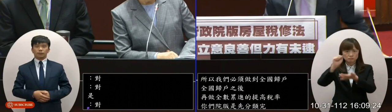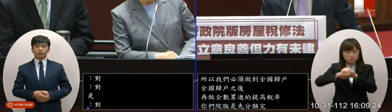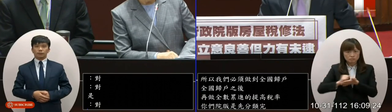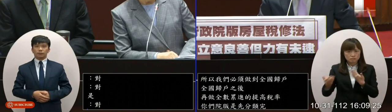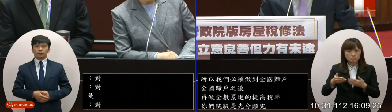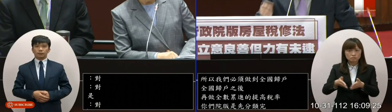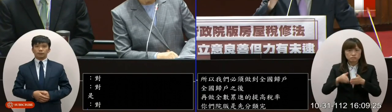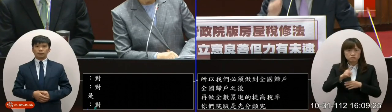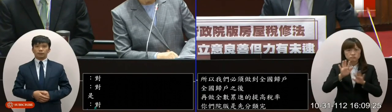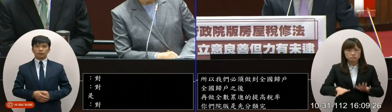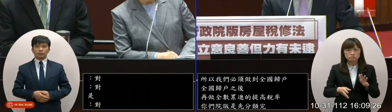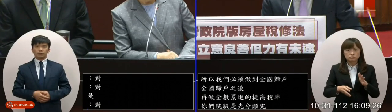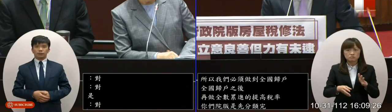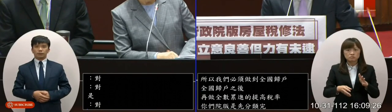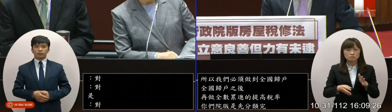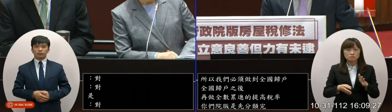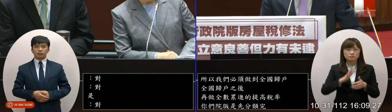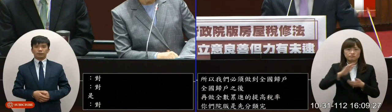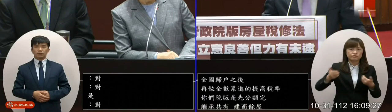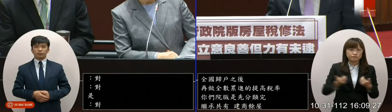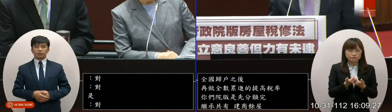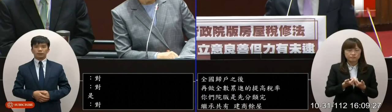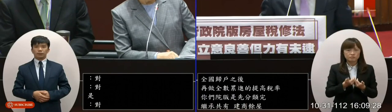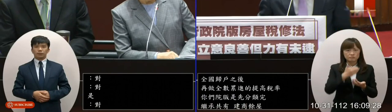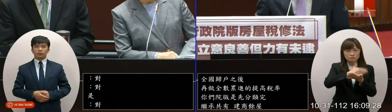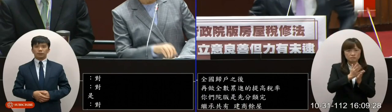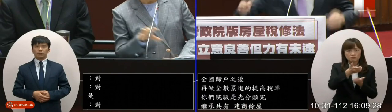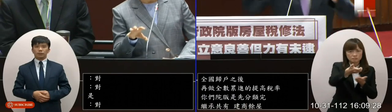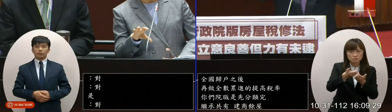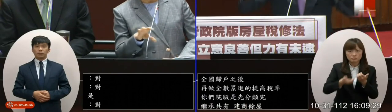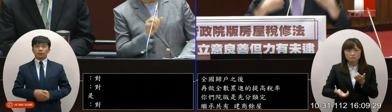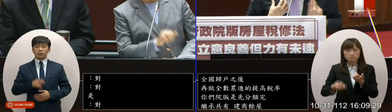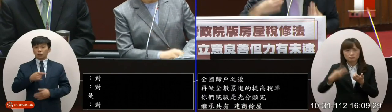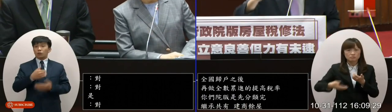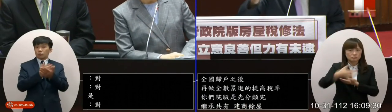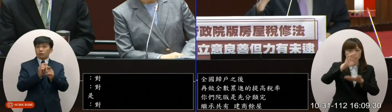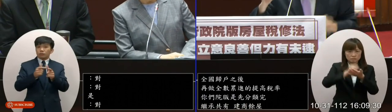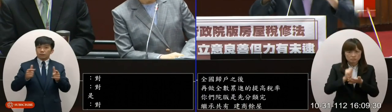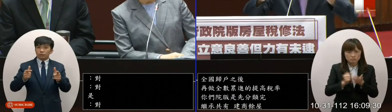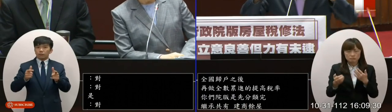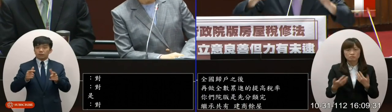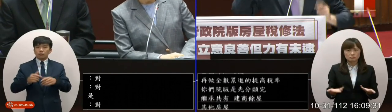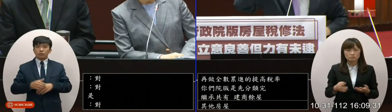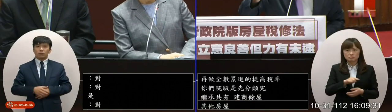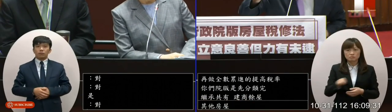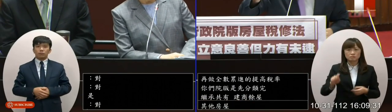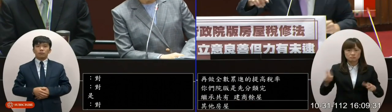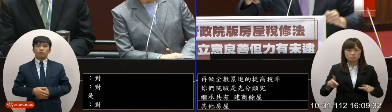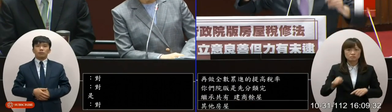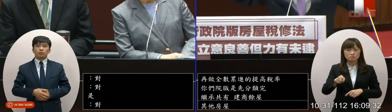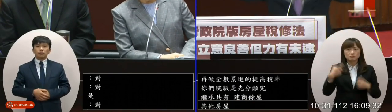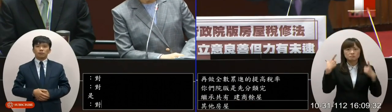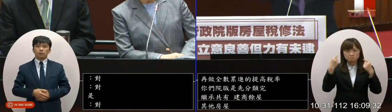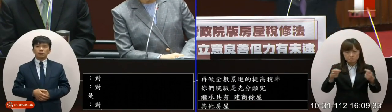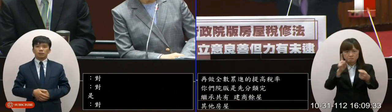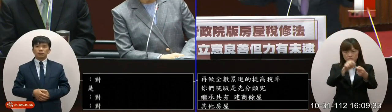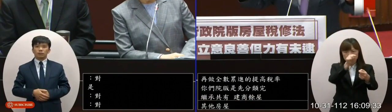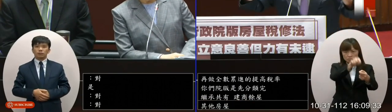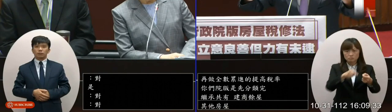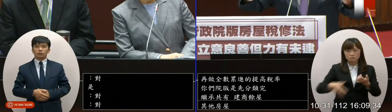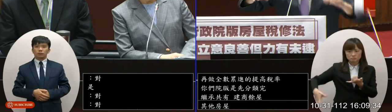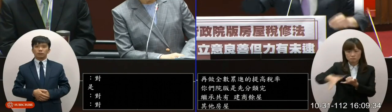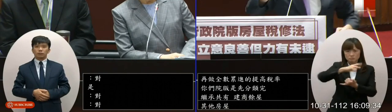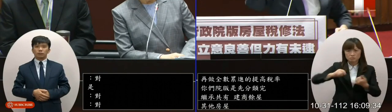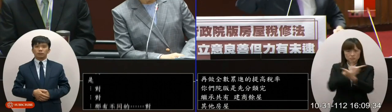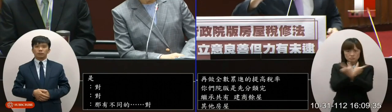就變成在做什麼在做分類歸戶這沒道理啊江永昌的版本告訴你就是應該原本的精神全國